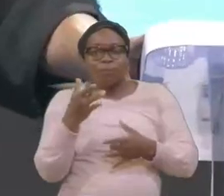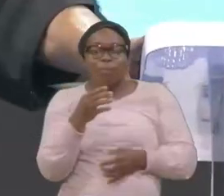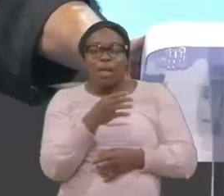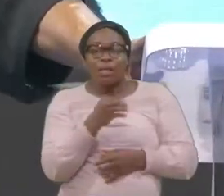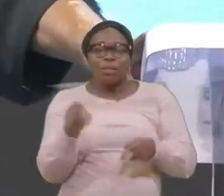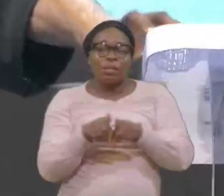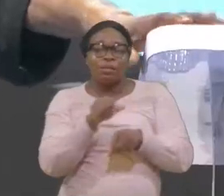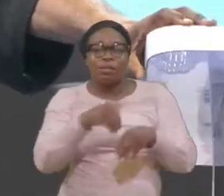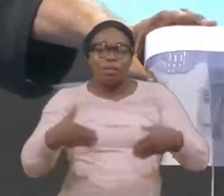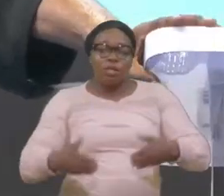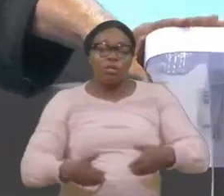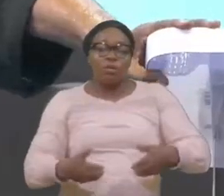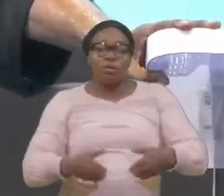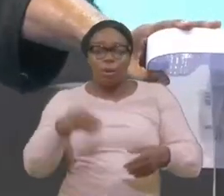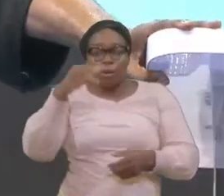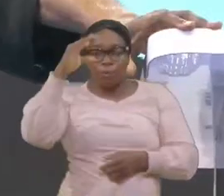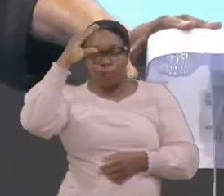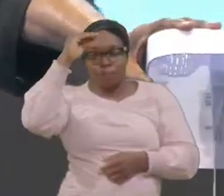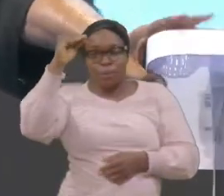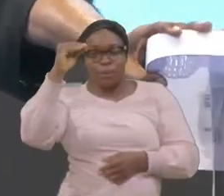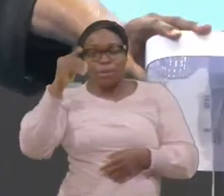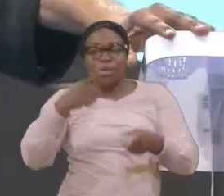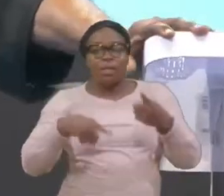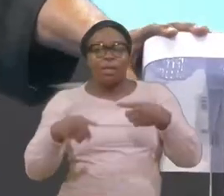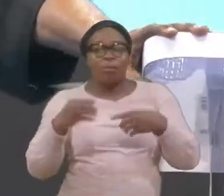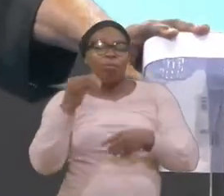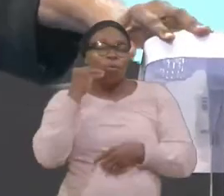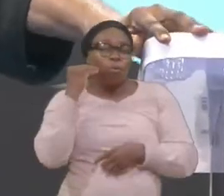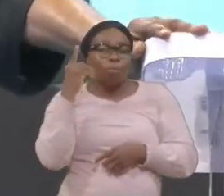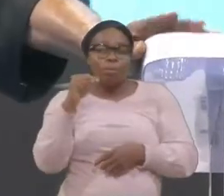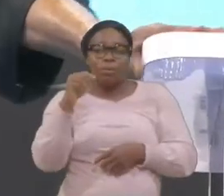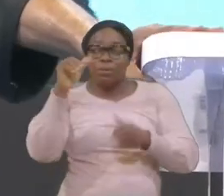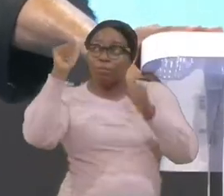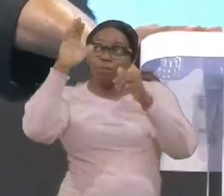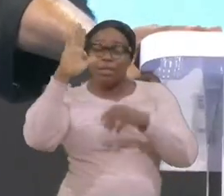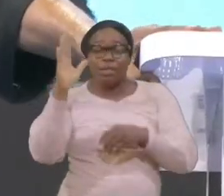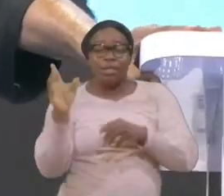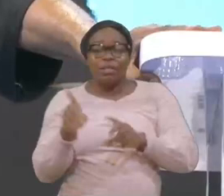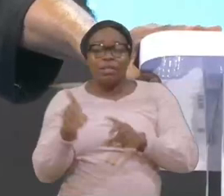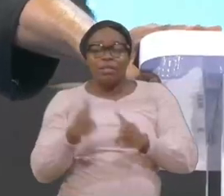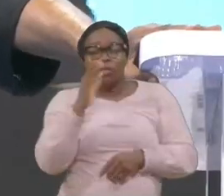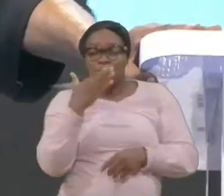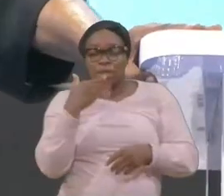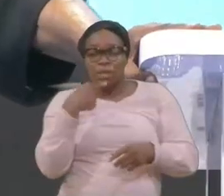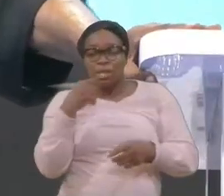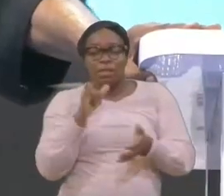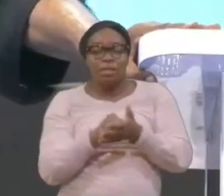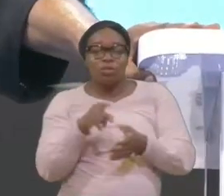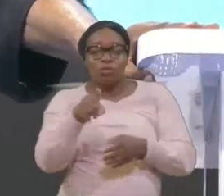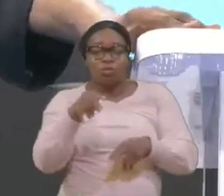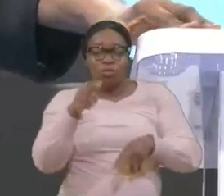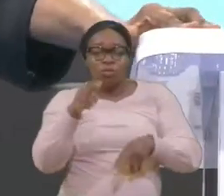Et le jeune homme est revenu à la maison, Le père n'a pas dit, Assieds-toi là-bas, Je vais te parler maintenant,